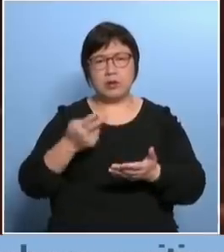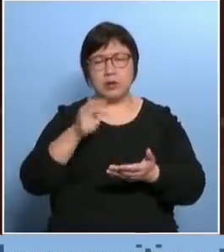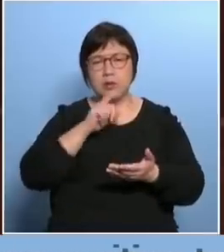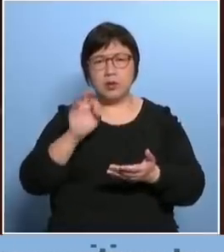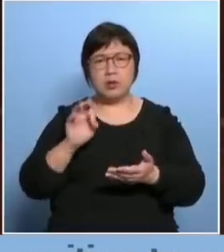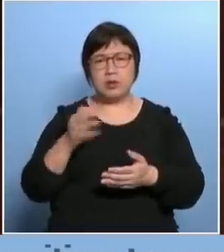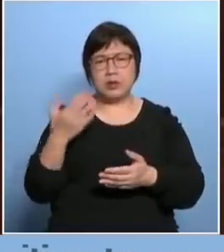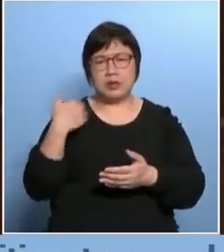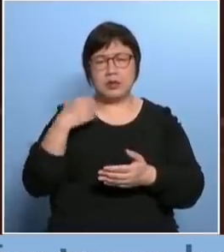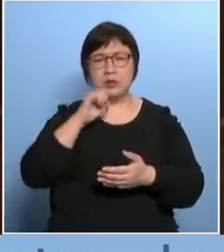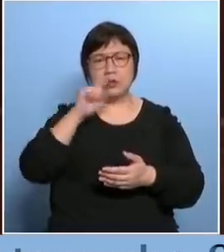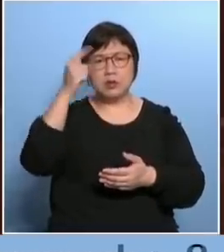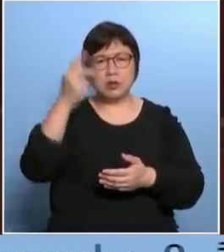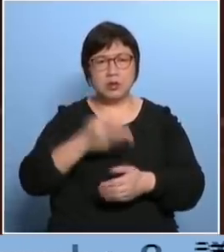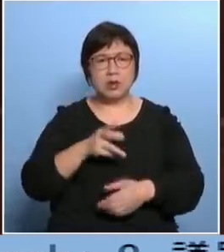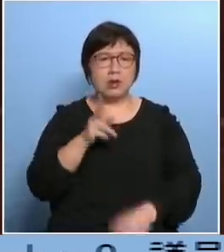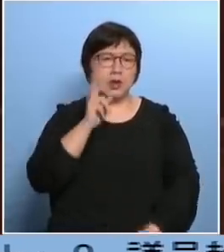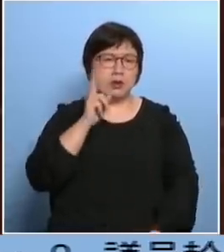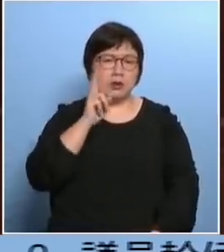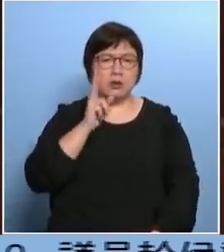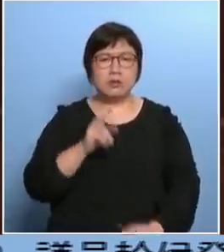讲了很多次的我举个例子